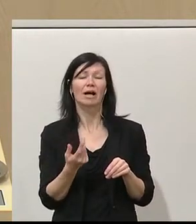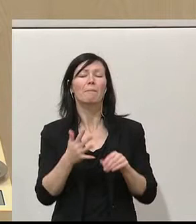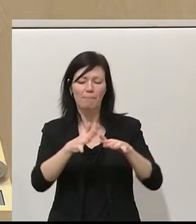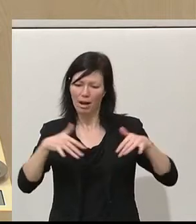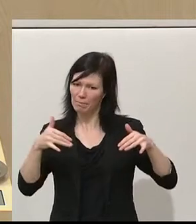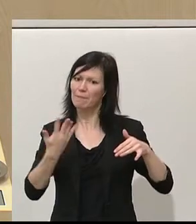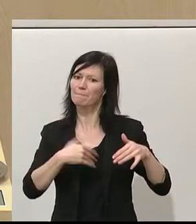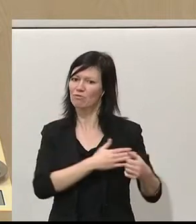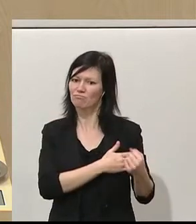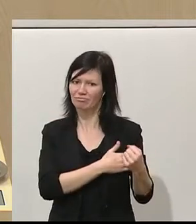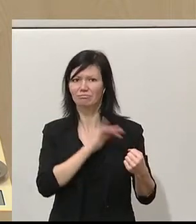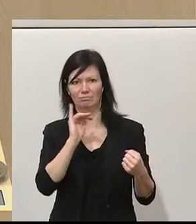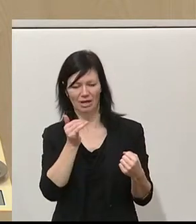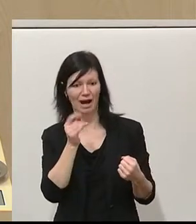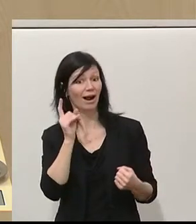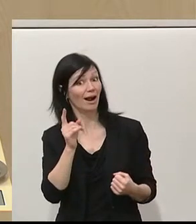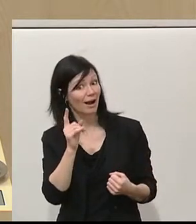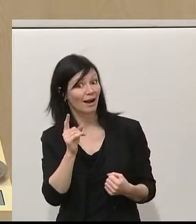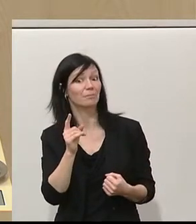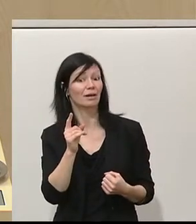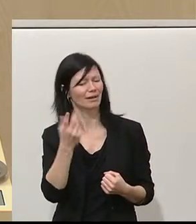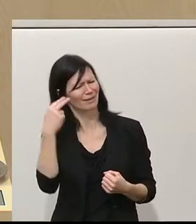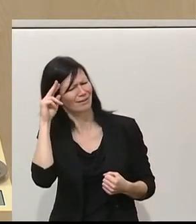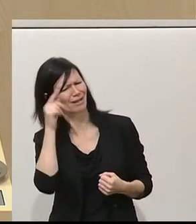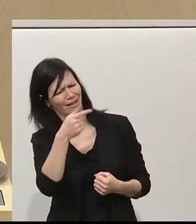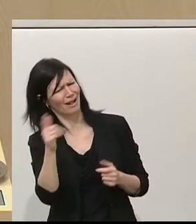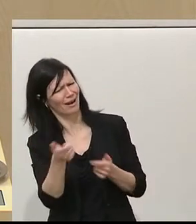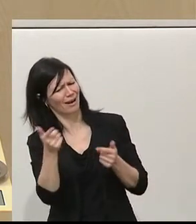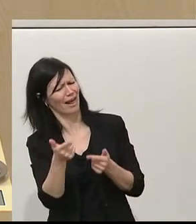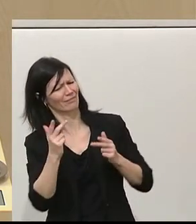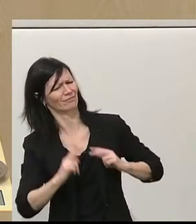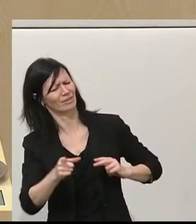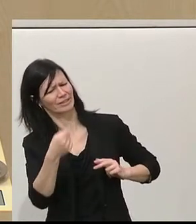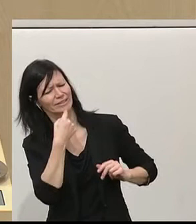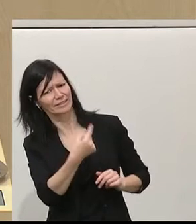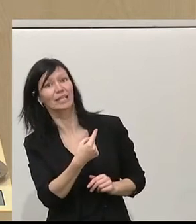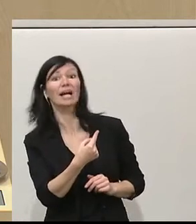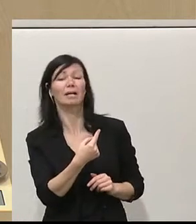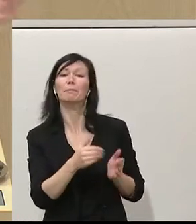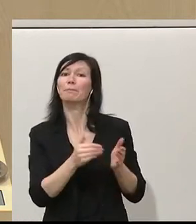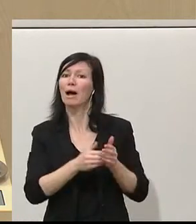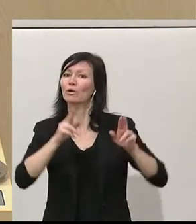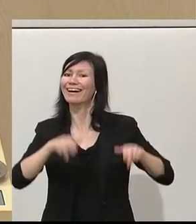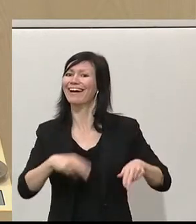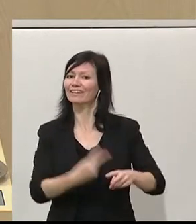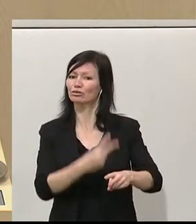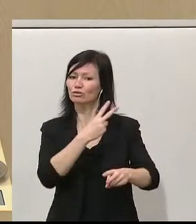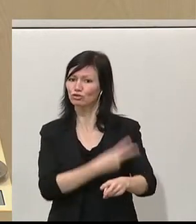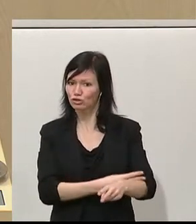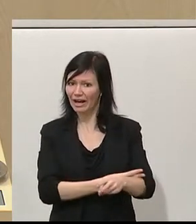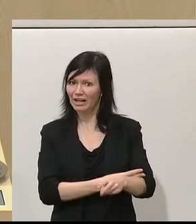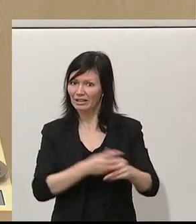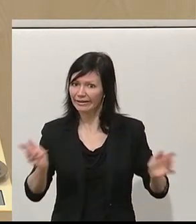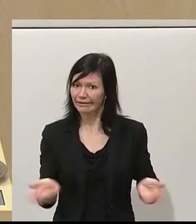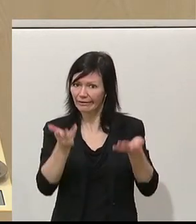Parlamentarismus, sondern der von Ihnen Herr Leichtfried heute erwähnten Rechtsstaatlichkeit. Also freuen Sie sich zumindest